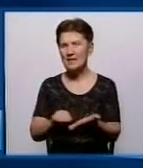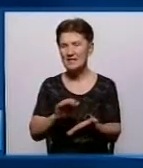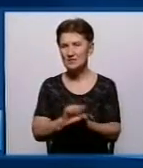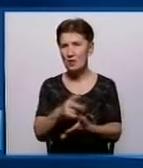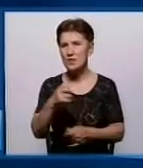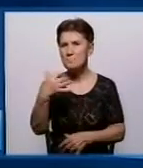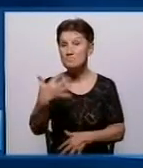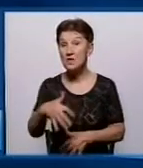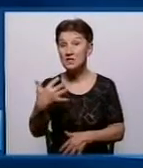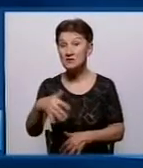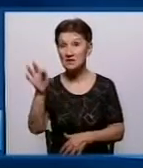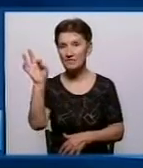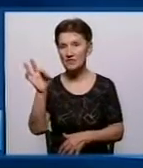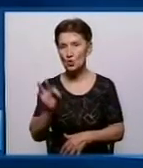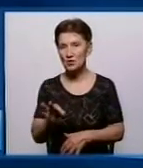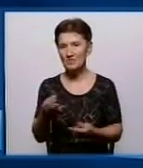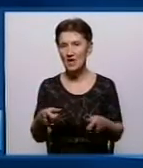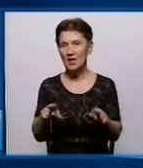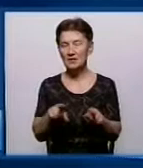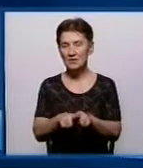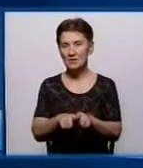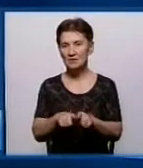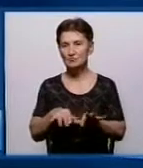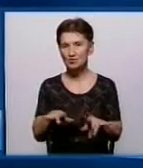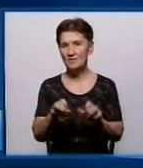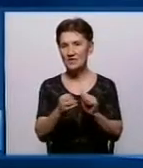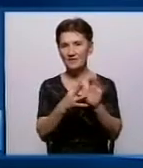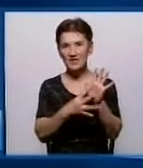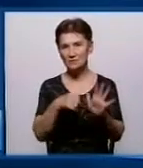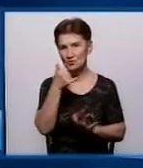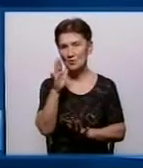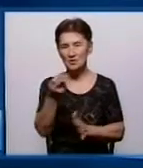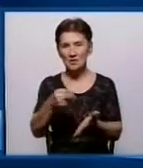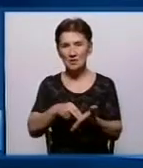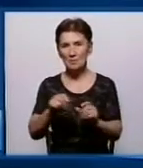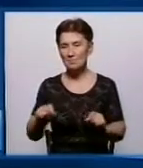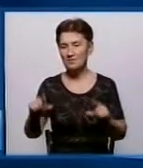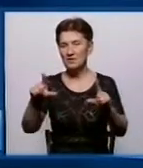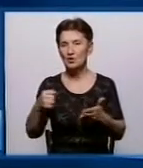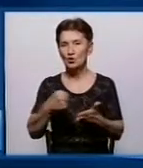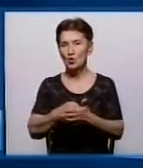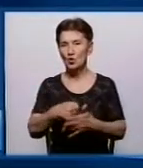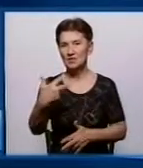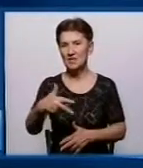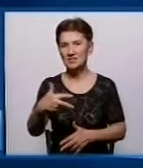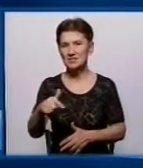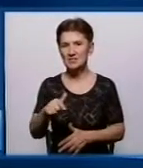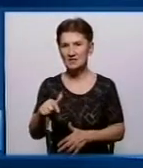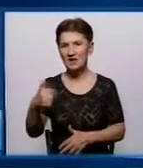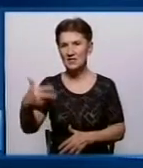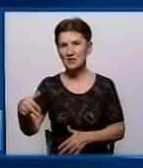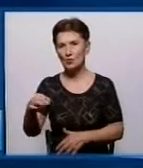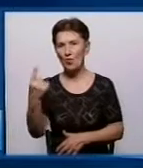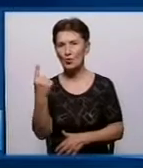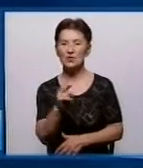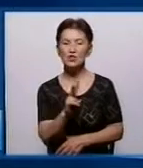50%. Таким чином, у 2019 році тариф планують підняти до 30 гривень за